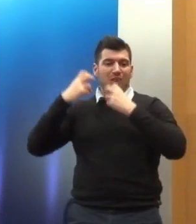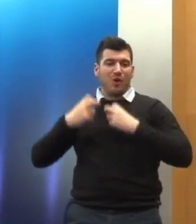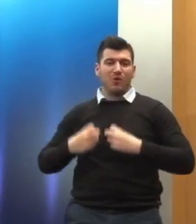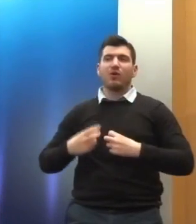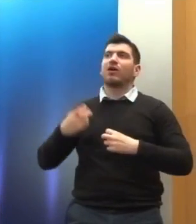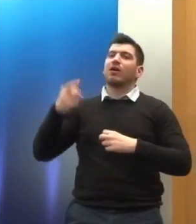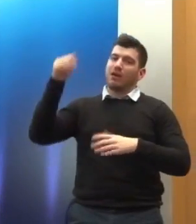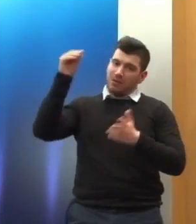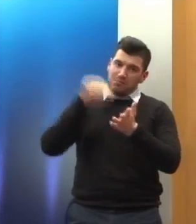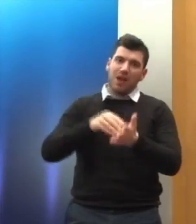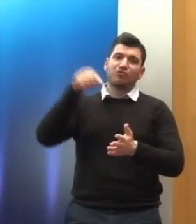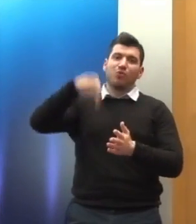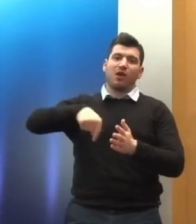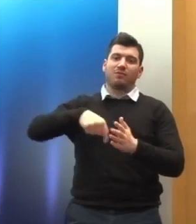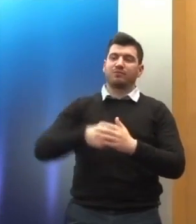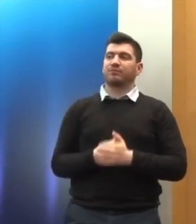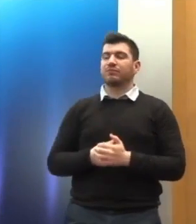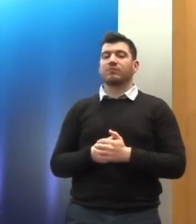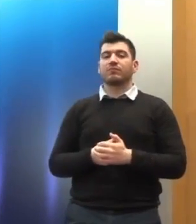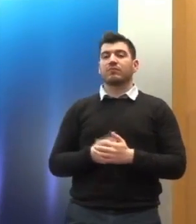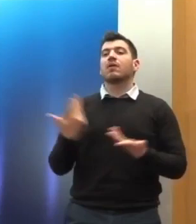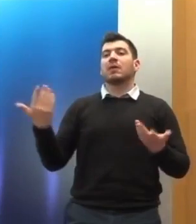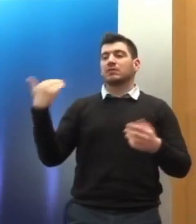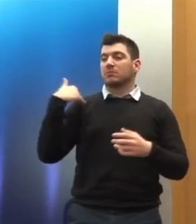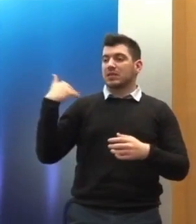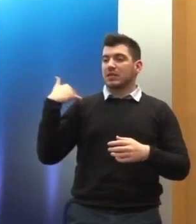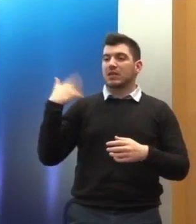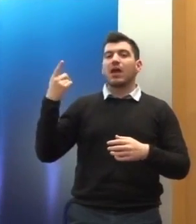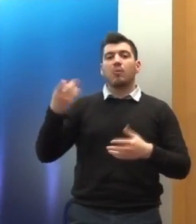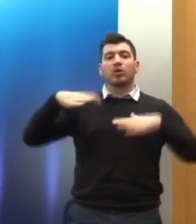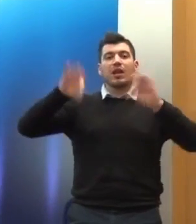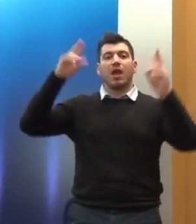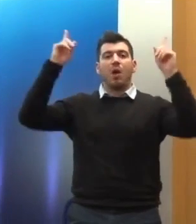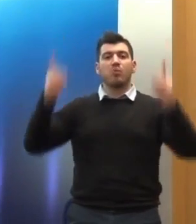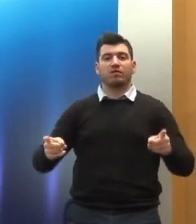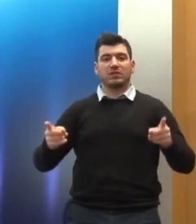Και κληθήκαμε εκ των πραγμάτων να πάρουμε από την αρχή μία απόφαση. Εγώ έτσι το είδα.